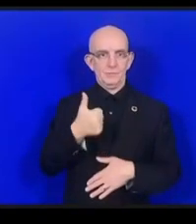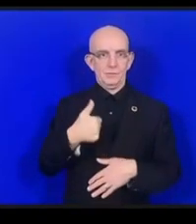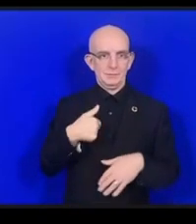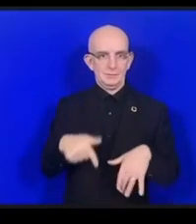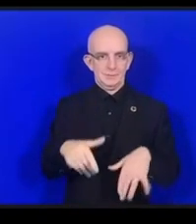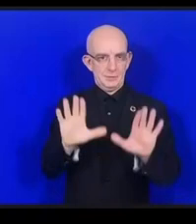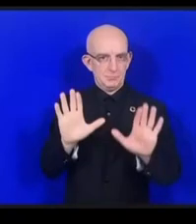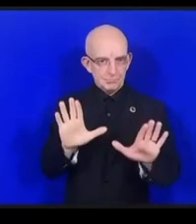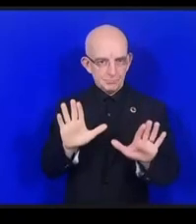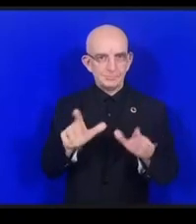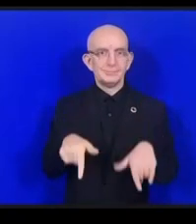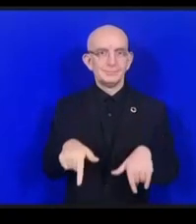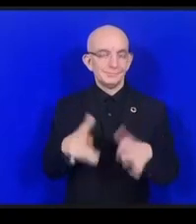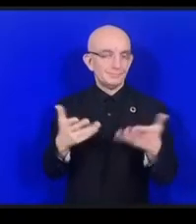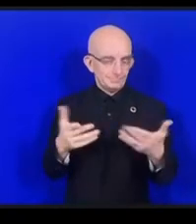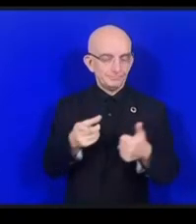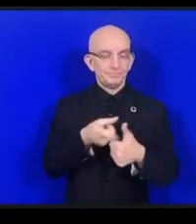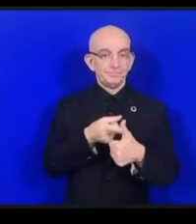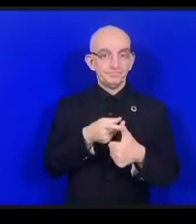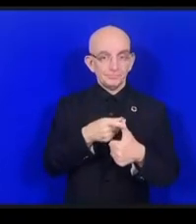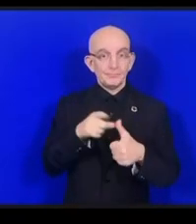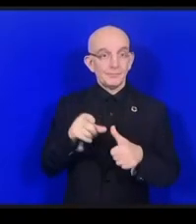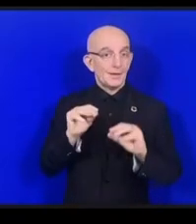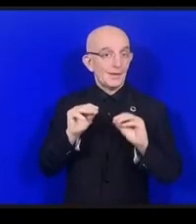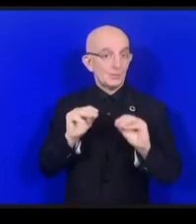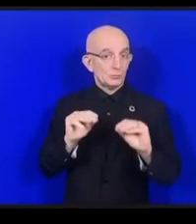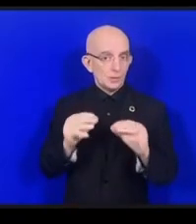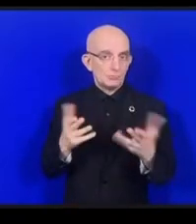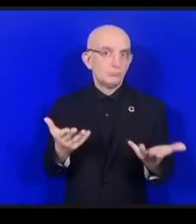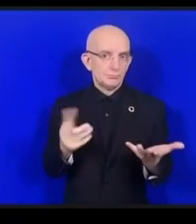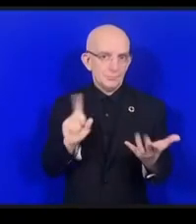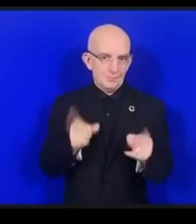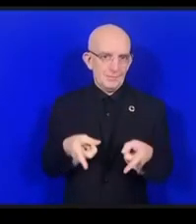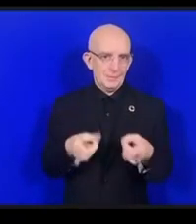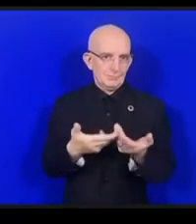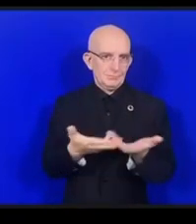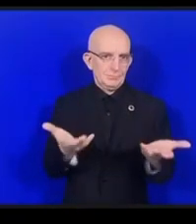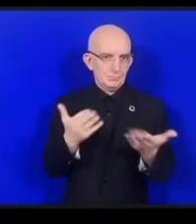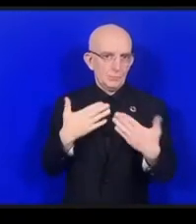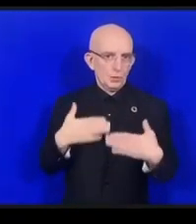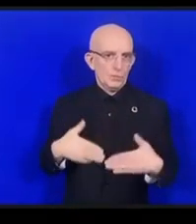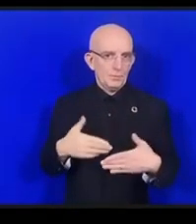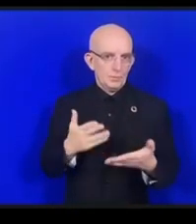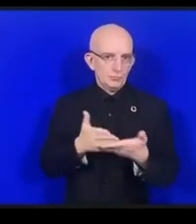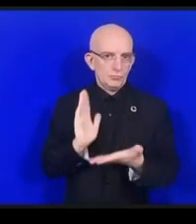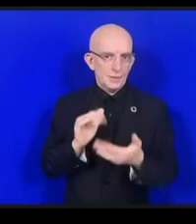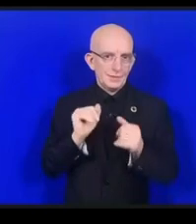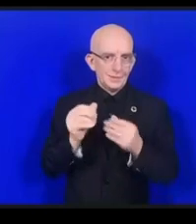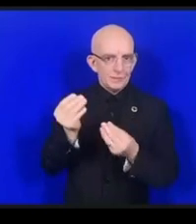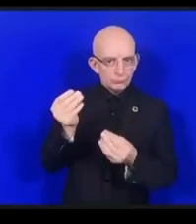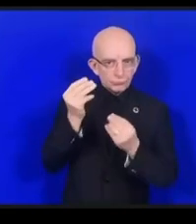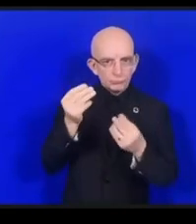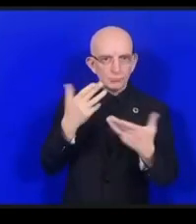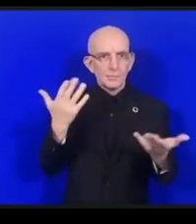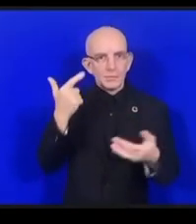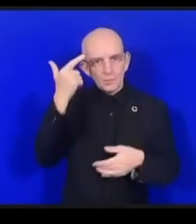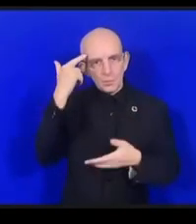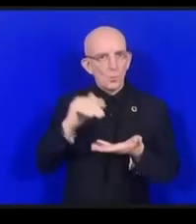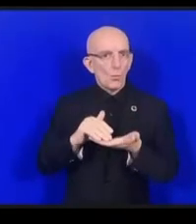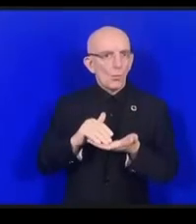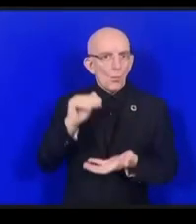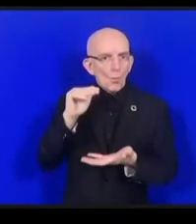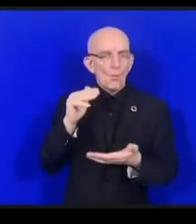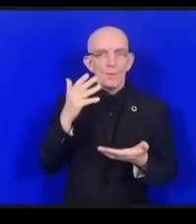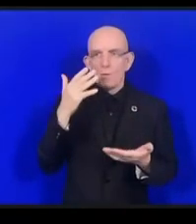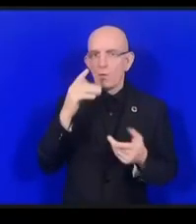について申しげたいと思います教育というのは人権ですそしてこれは知識へのアクセスですこの知識